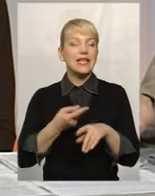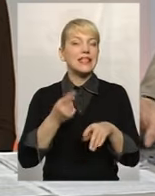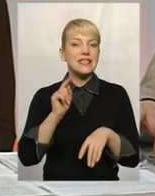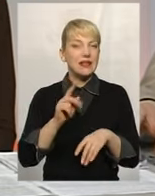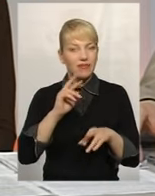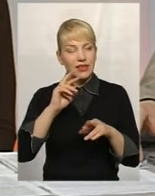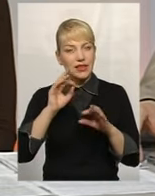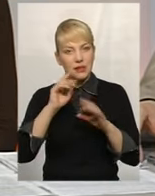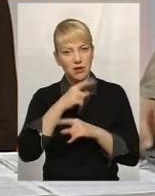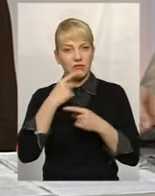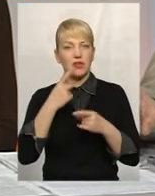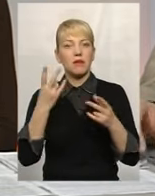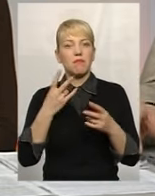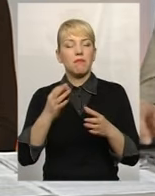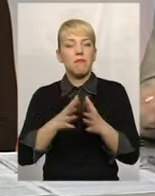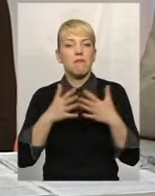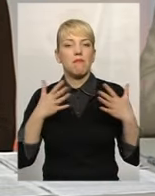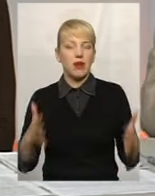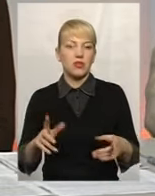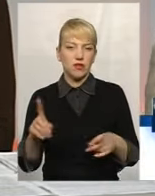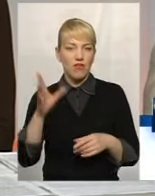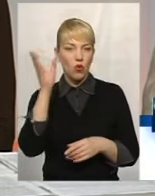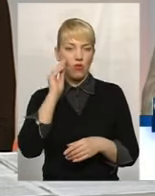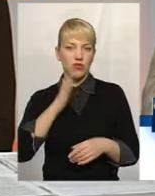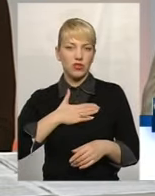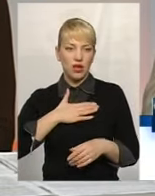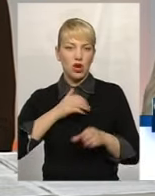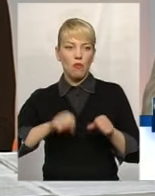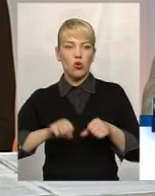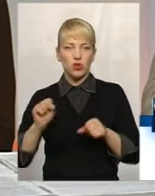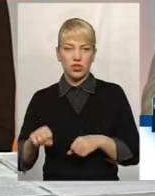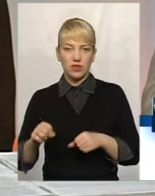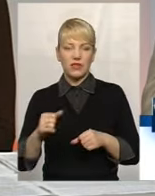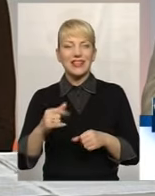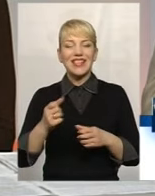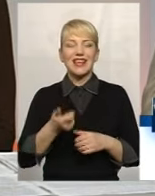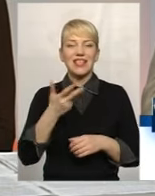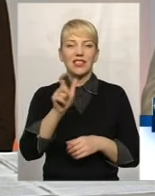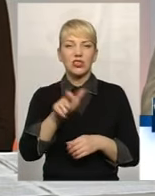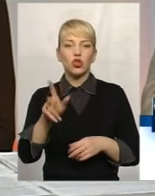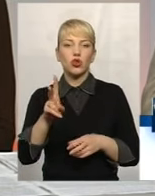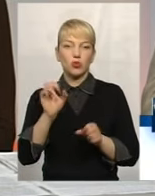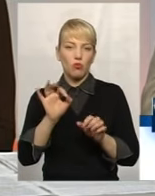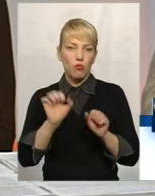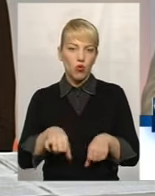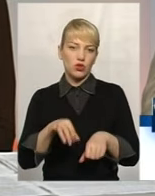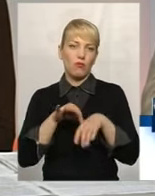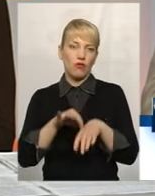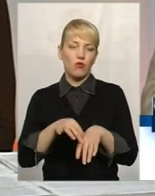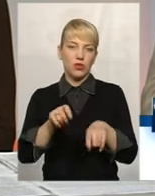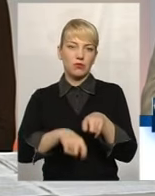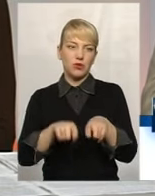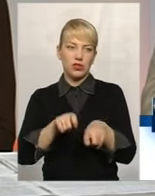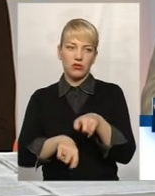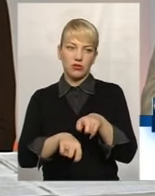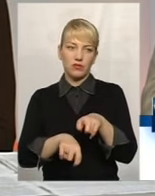який ми можемо, враховуючи наші можливості і кількість штатних інспекторів, які проводять перевірки, процедурні